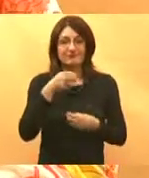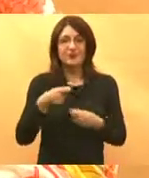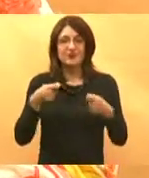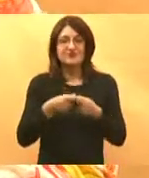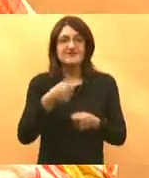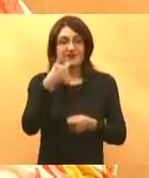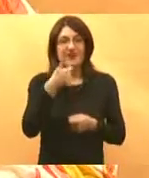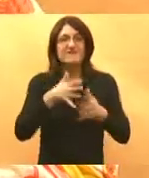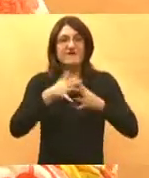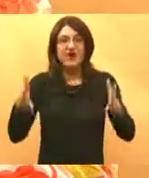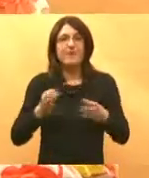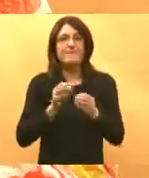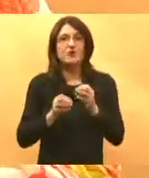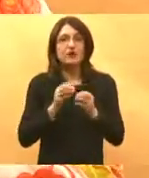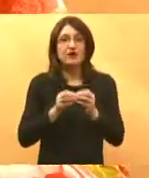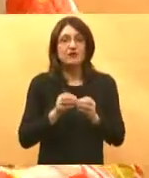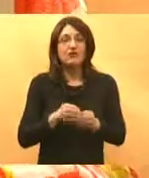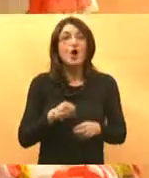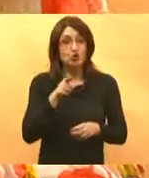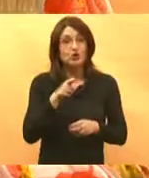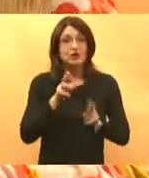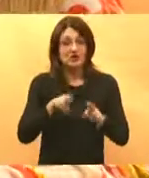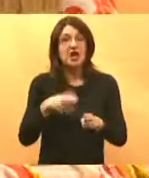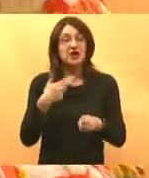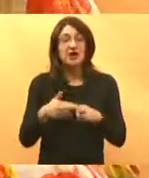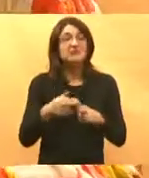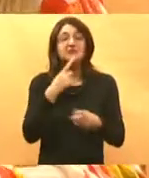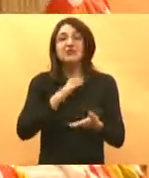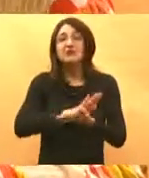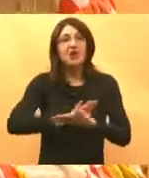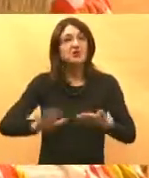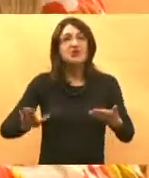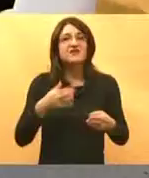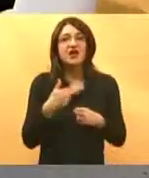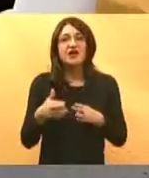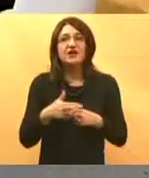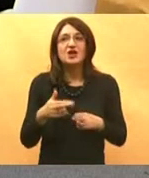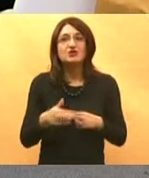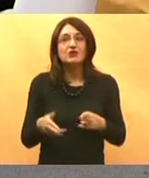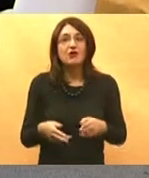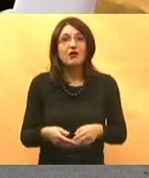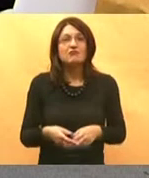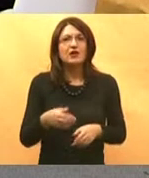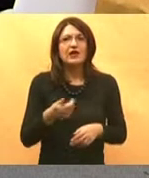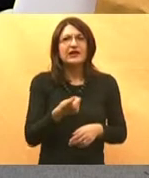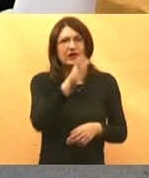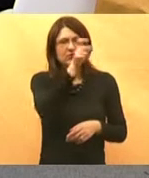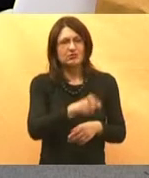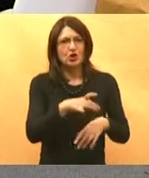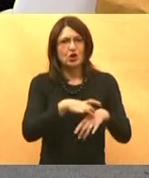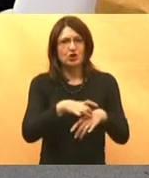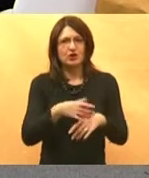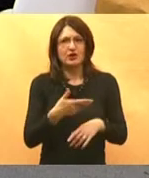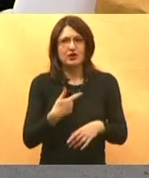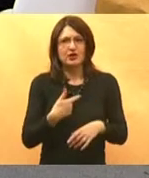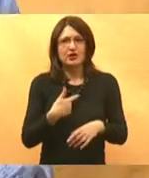Koji ima jednostavno rješenje. Da, ali... Evo, rješenje. Uvrlo jednostavno rješenje. Evo, jedan lječnik ma 3000 pacijenta. Nema 3000, evo, ja sad